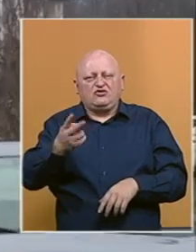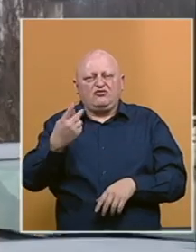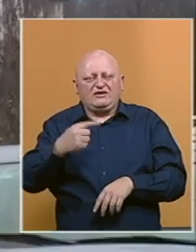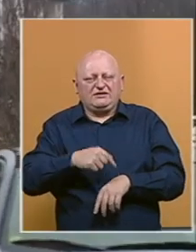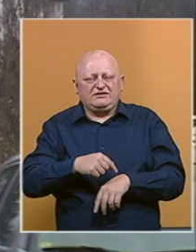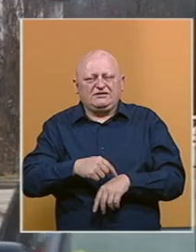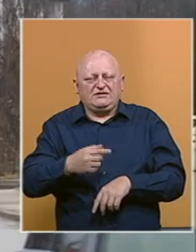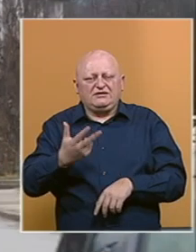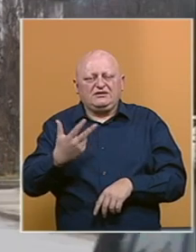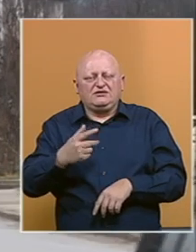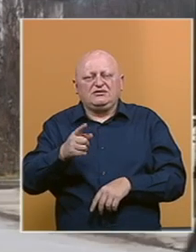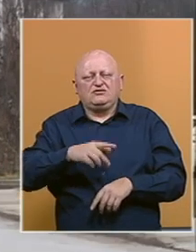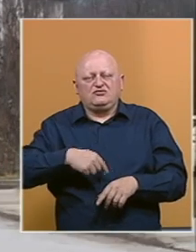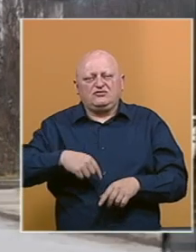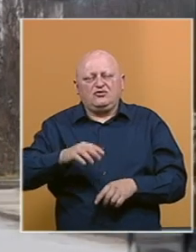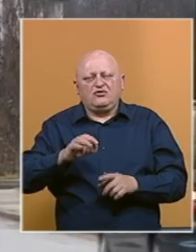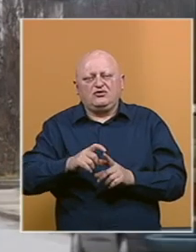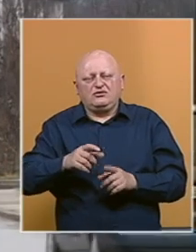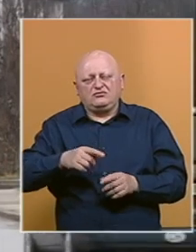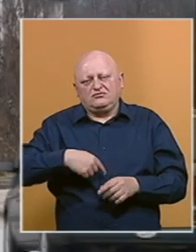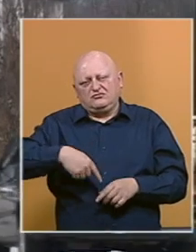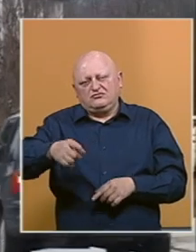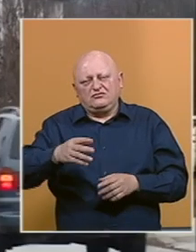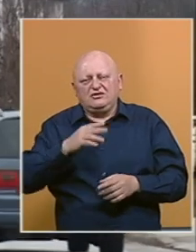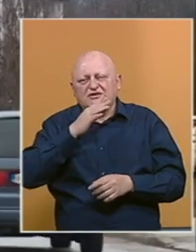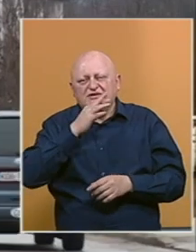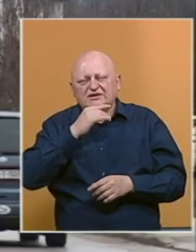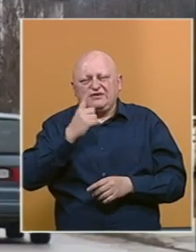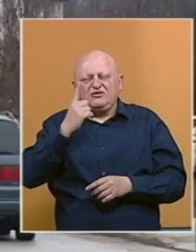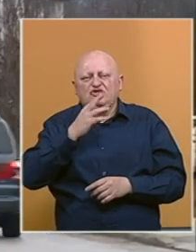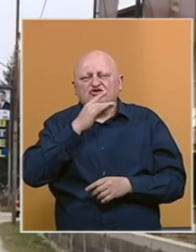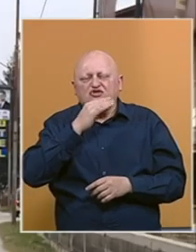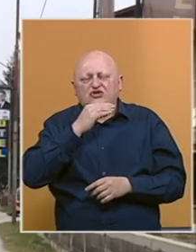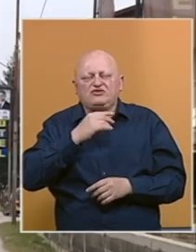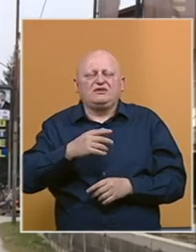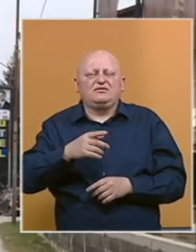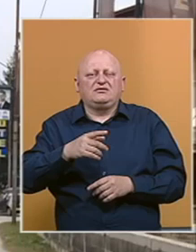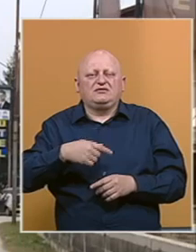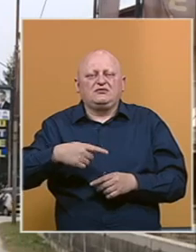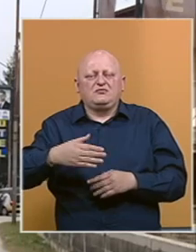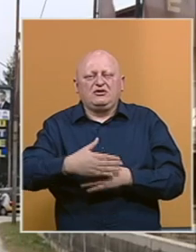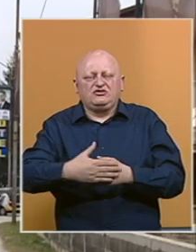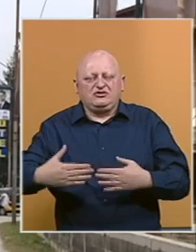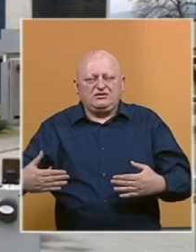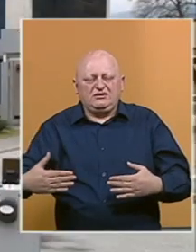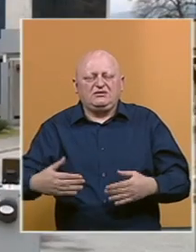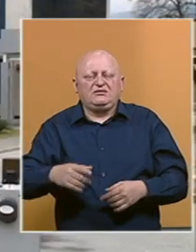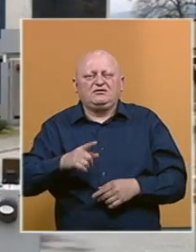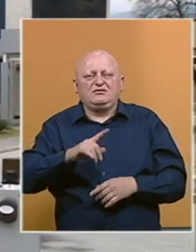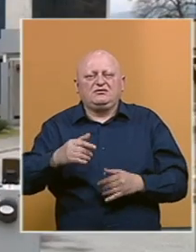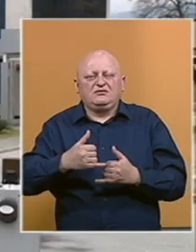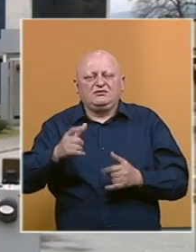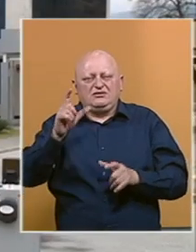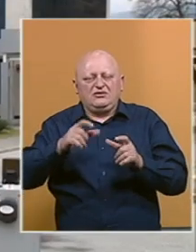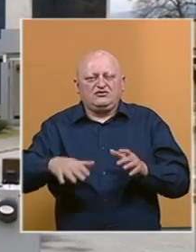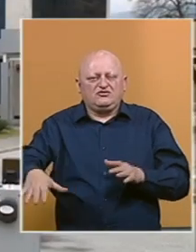.30, i to na potezu dionice puta Sarajevo, istočno Sarajevo, odnosno međuentitečkoj liniji. Sve građana